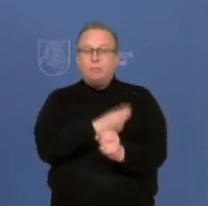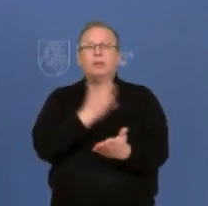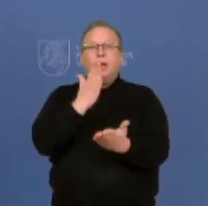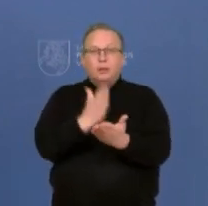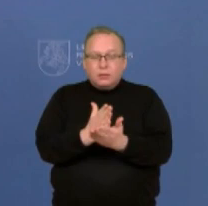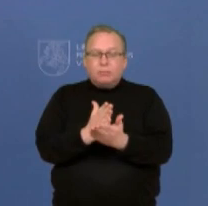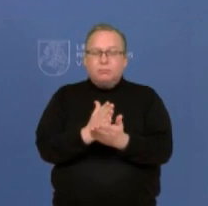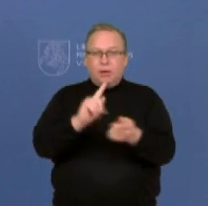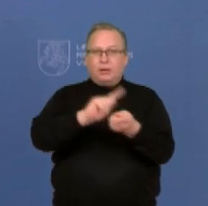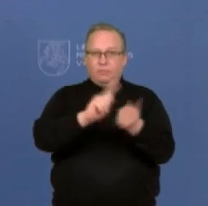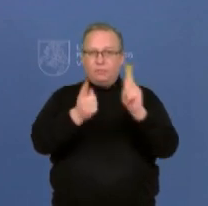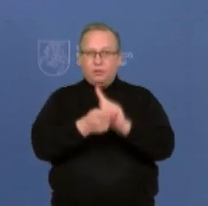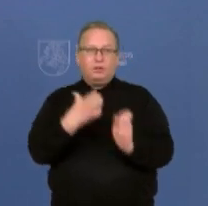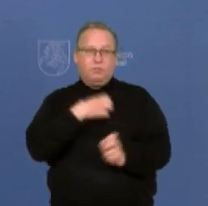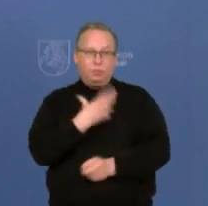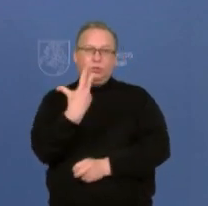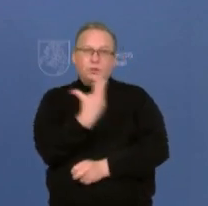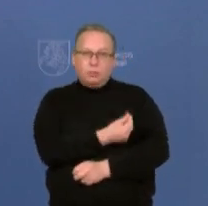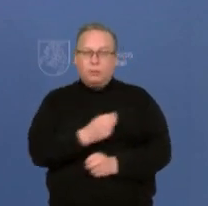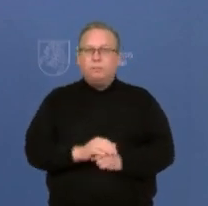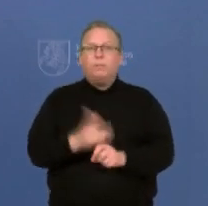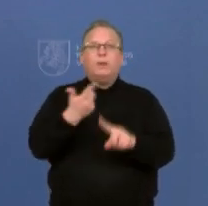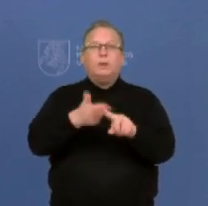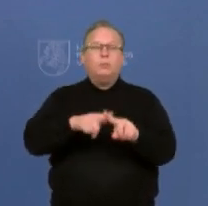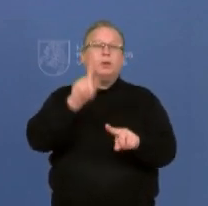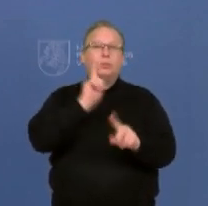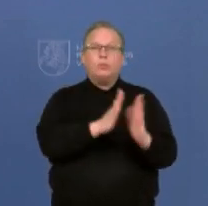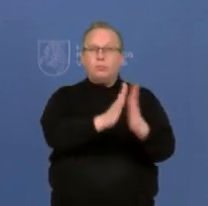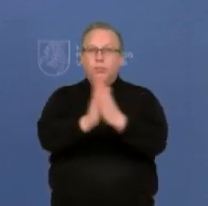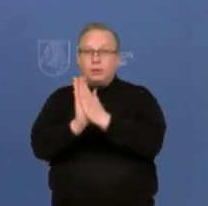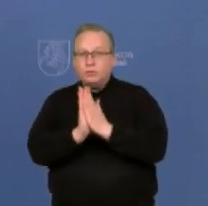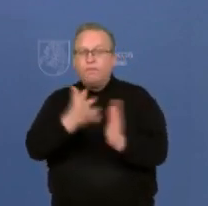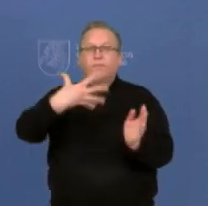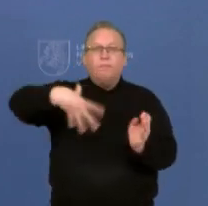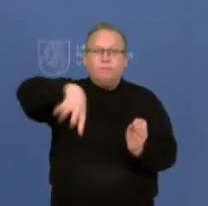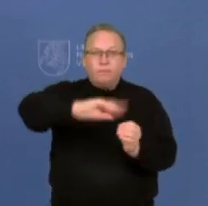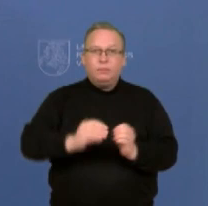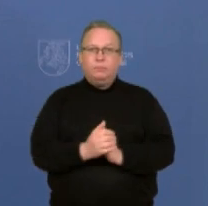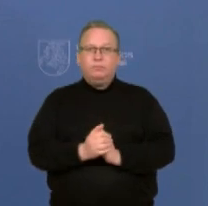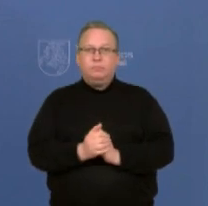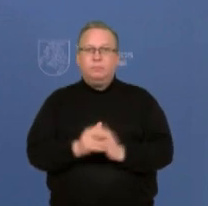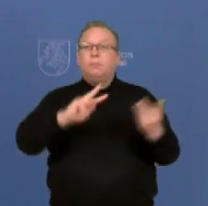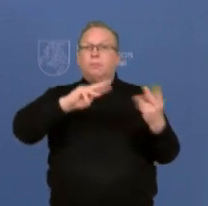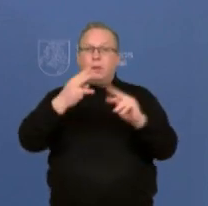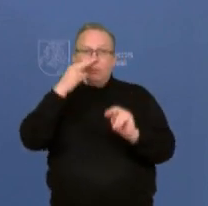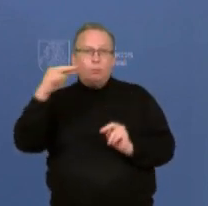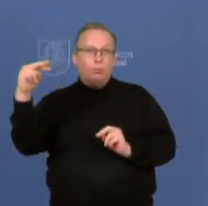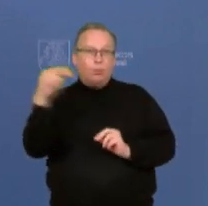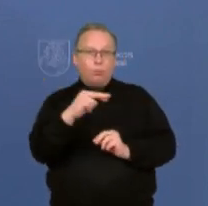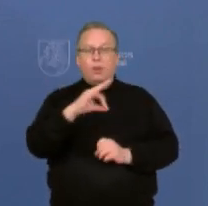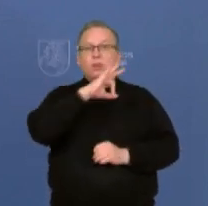Taip pat labai norisi pakviesti visus keisti požiūrį ir naudoti